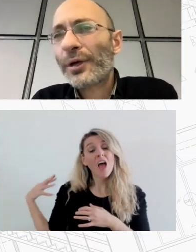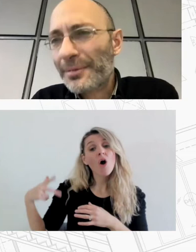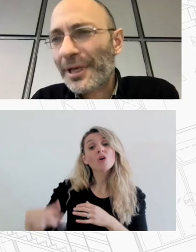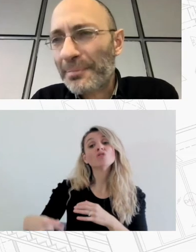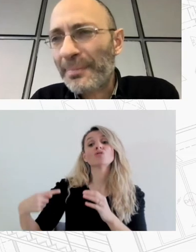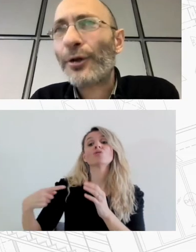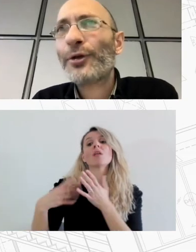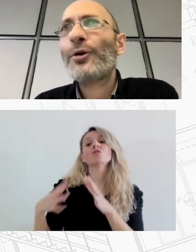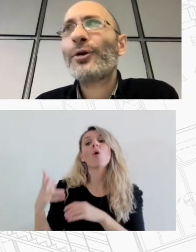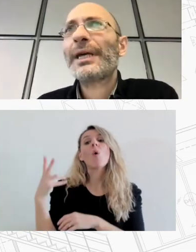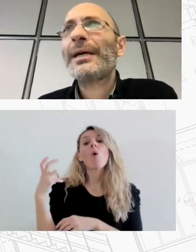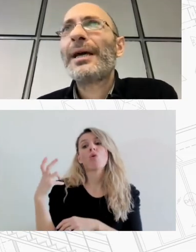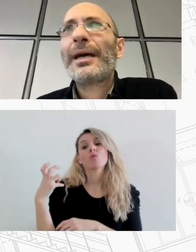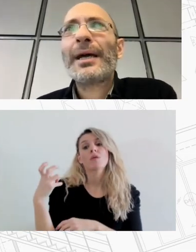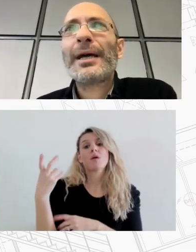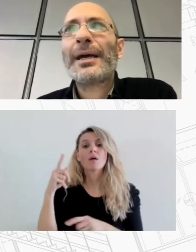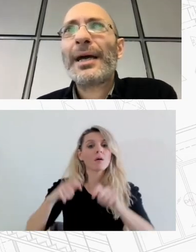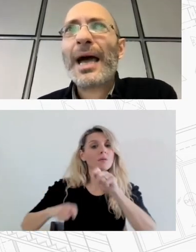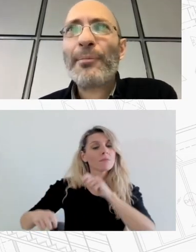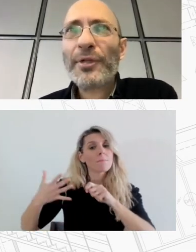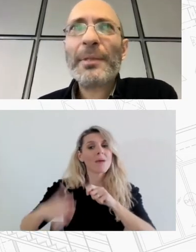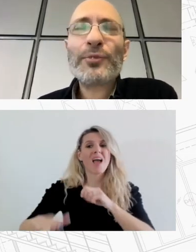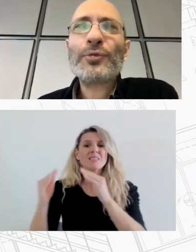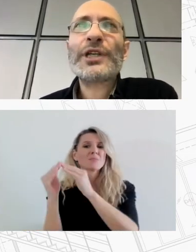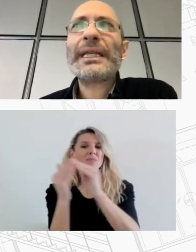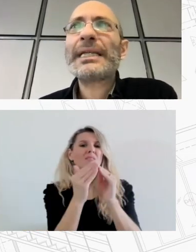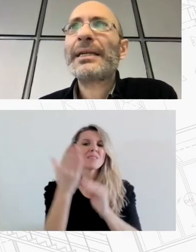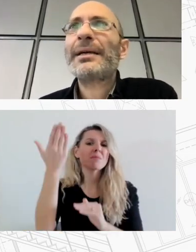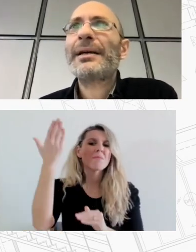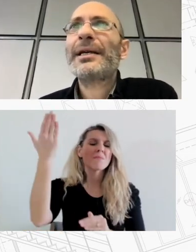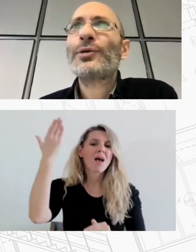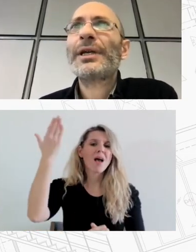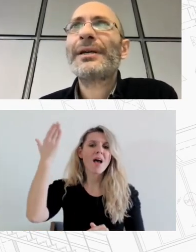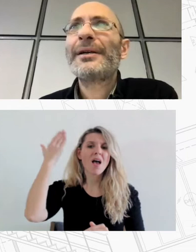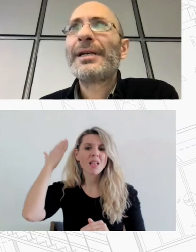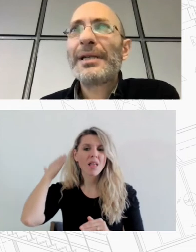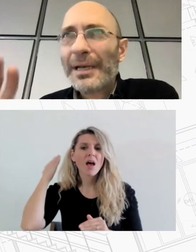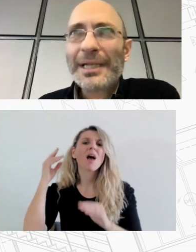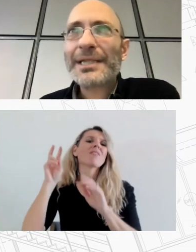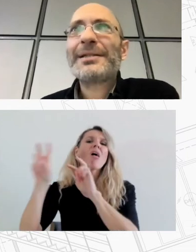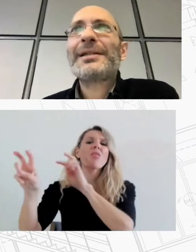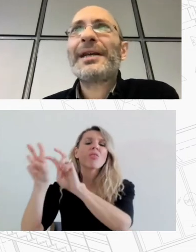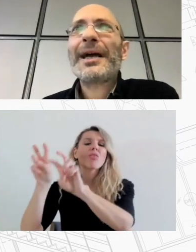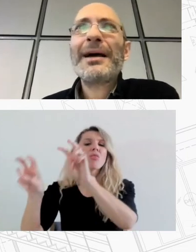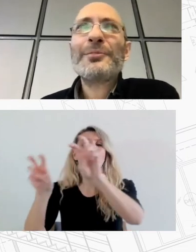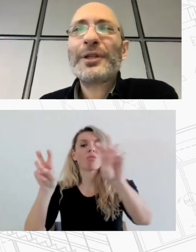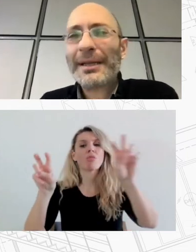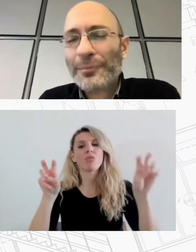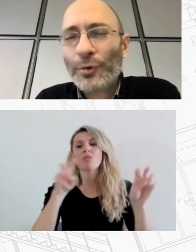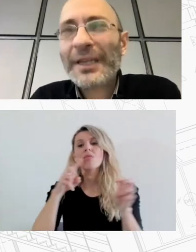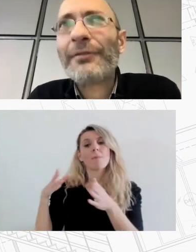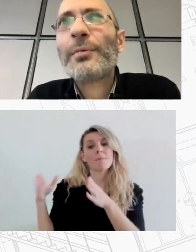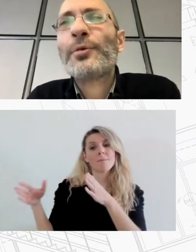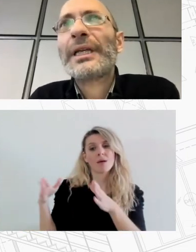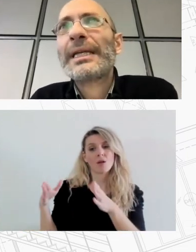όλο και παλιότερο όλο και απόθεμα που σχετίζεται έστω και έτσι γενικά μπορούμε να